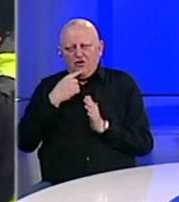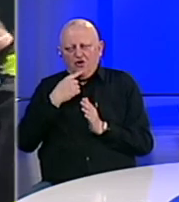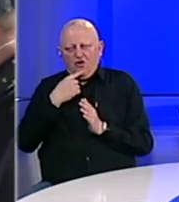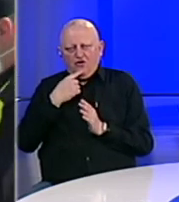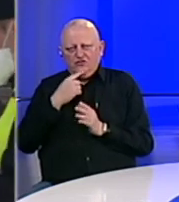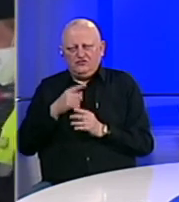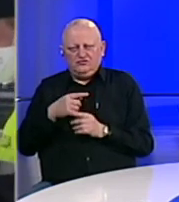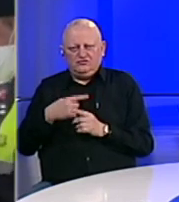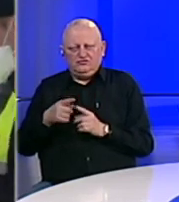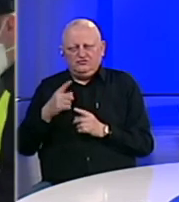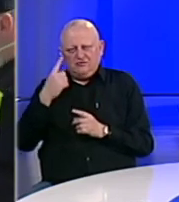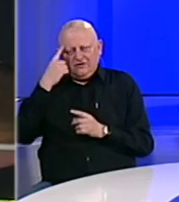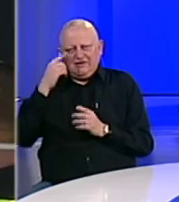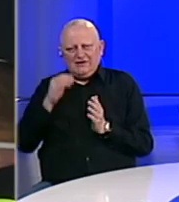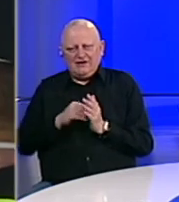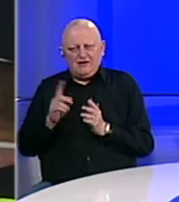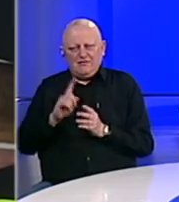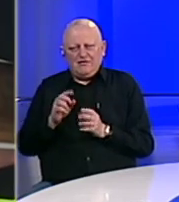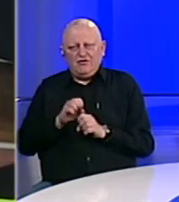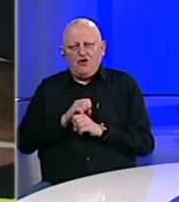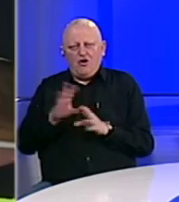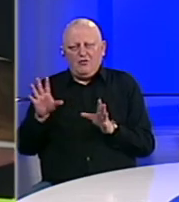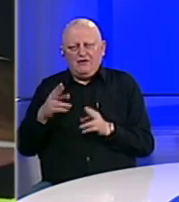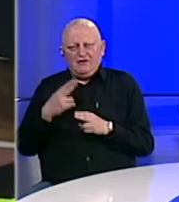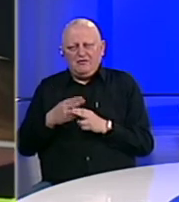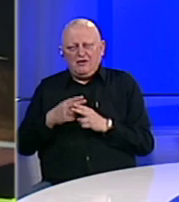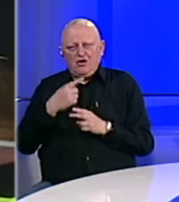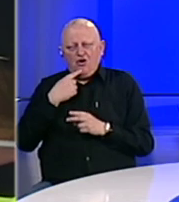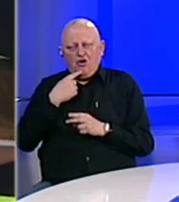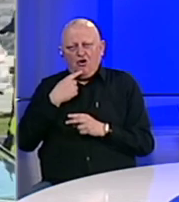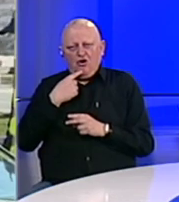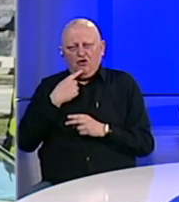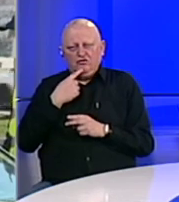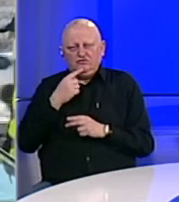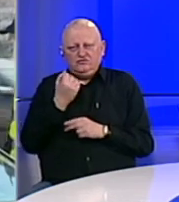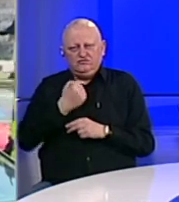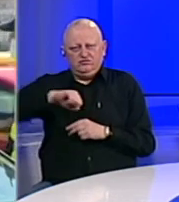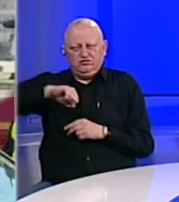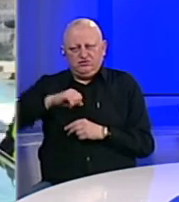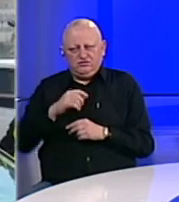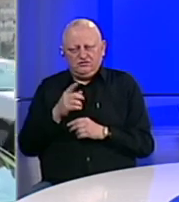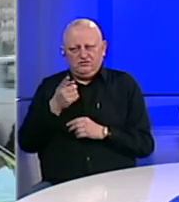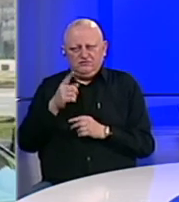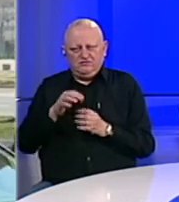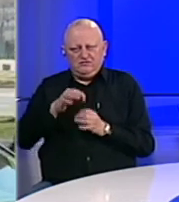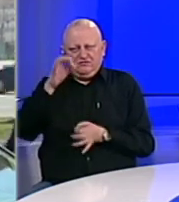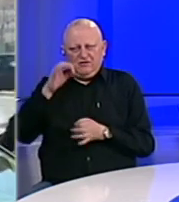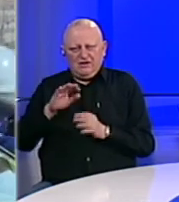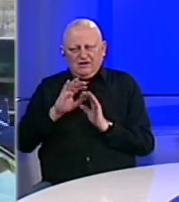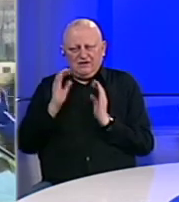se ticalo dilema trebali ili ne objavljivati imena onih koji ne poštuju mjere